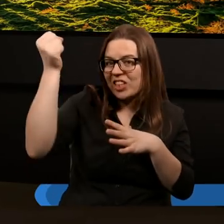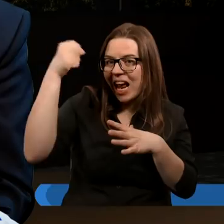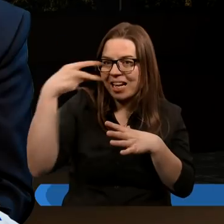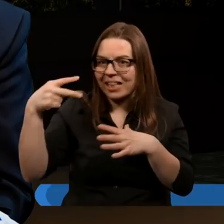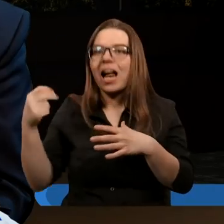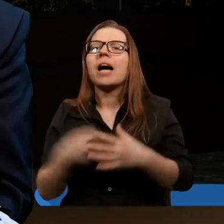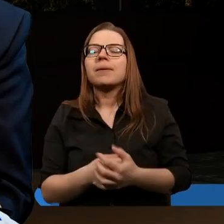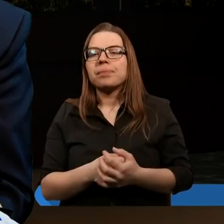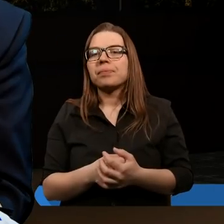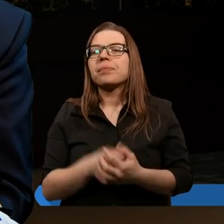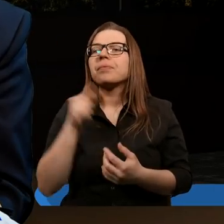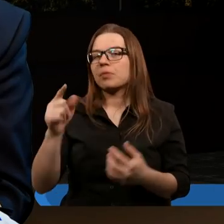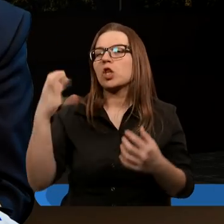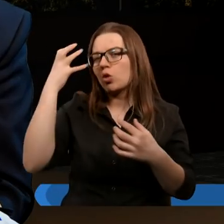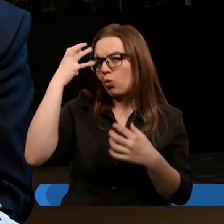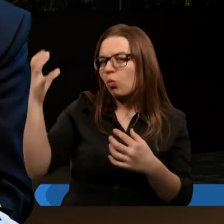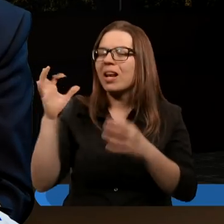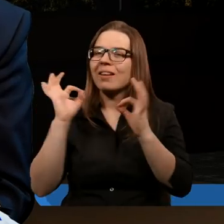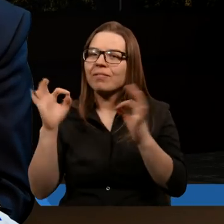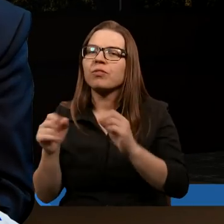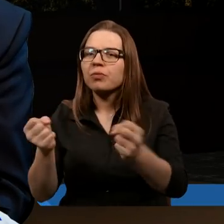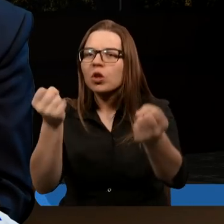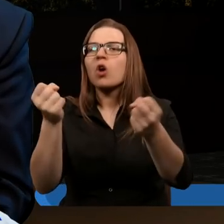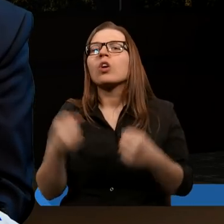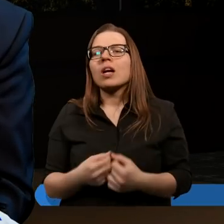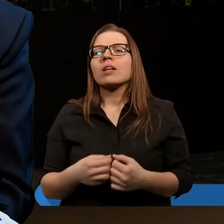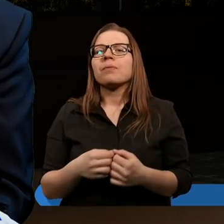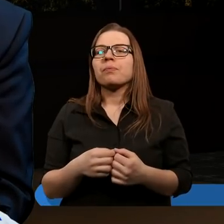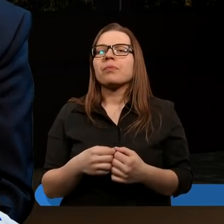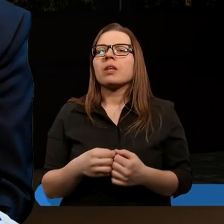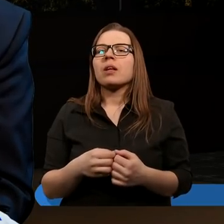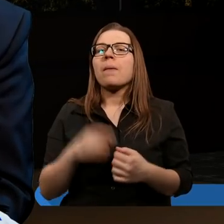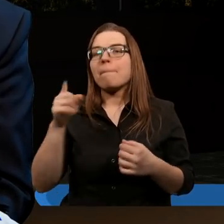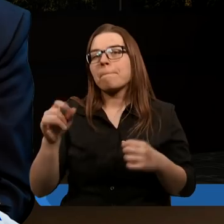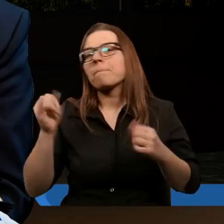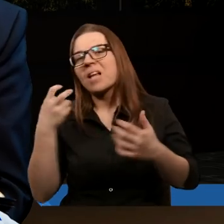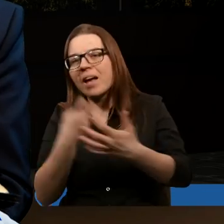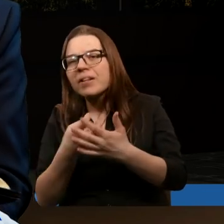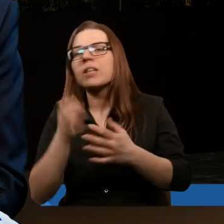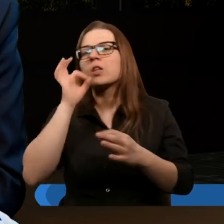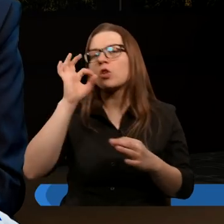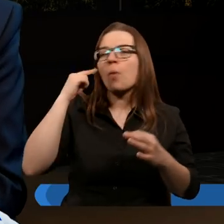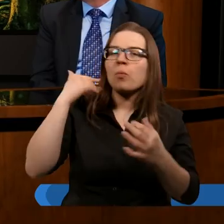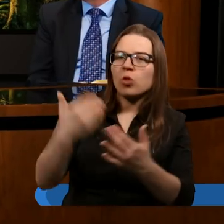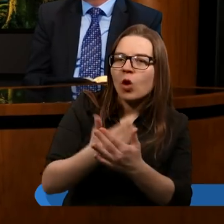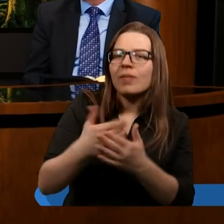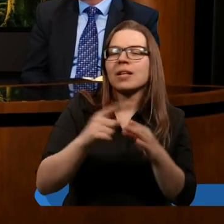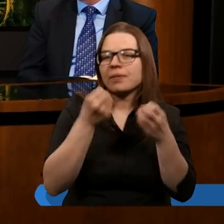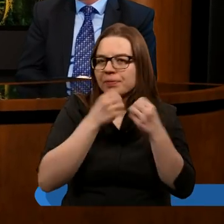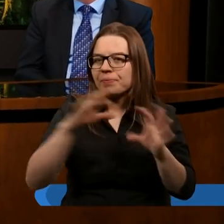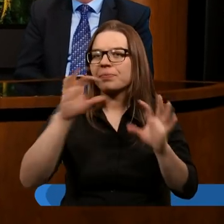poszerza granicę swojego królestwa. Oczywiście Bóg poszerza w ten sposób, że głosi Ewangelię, dobrą nowinę.